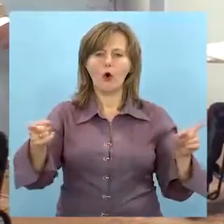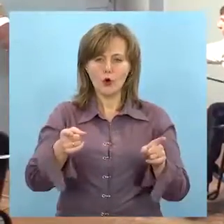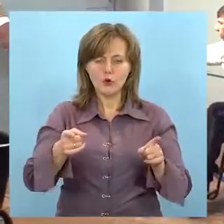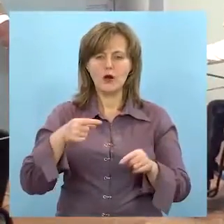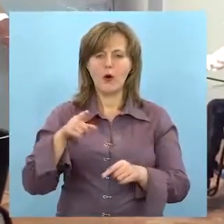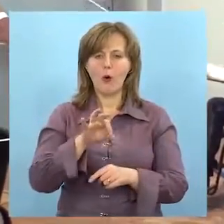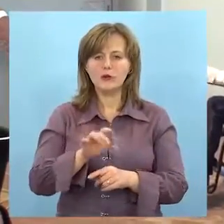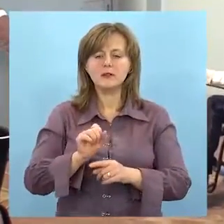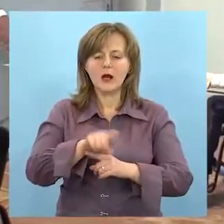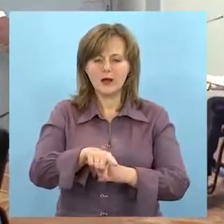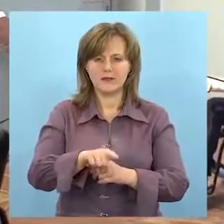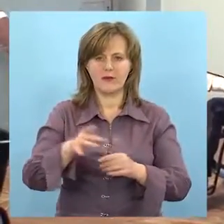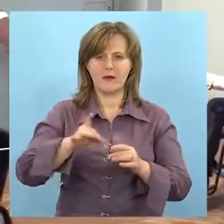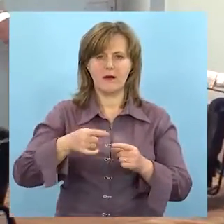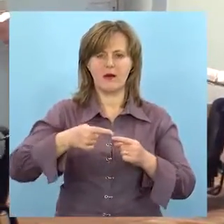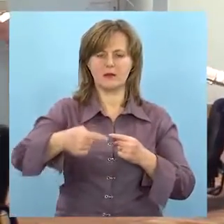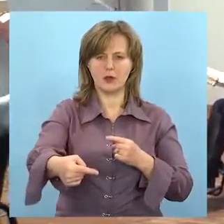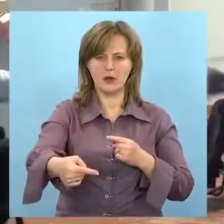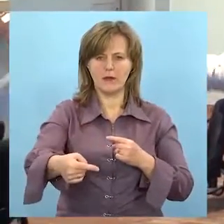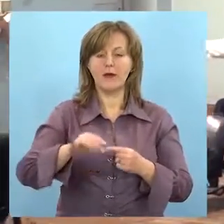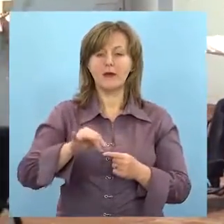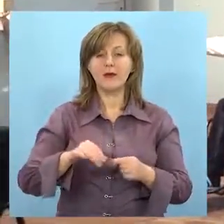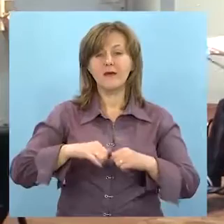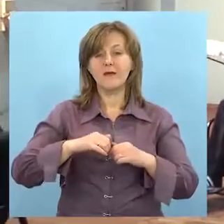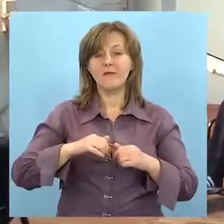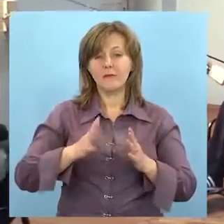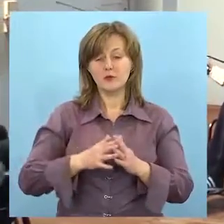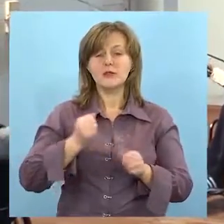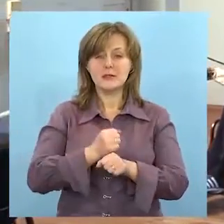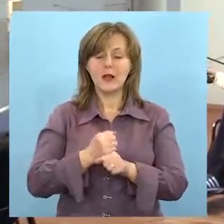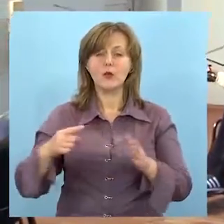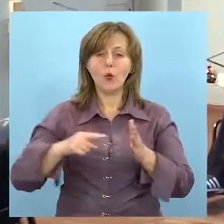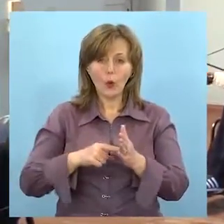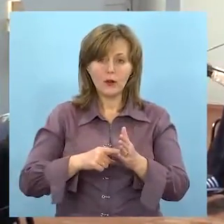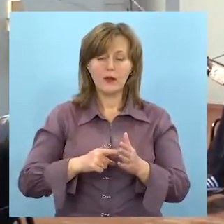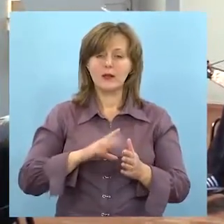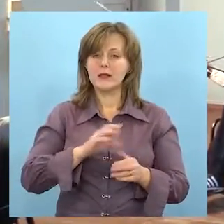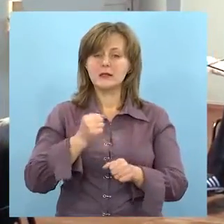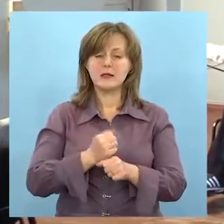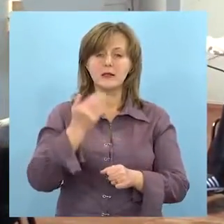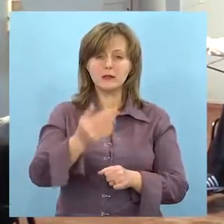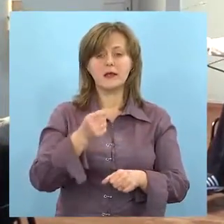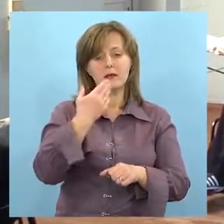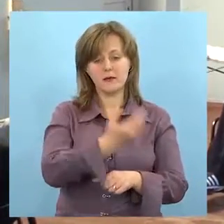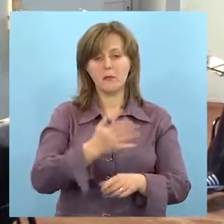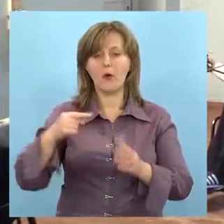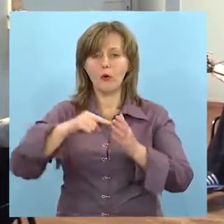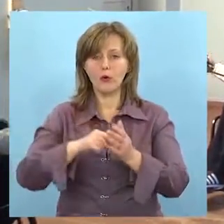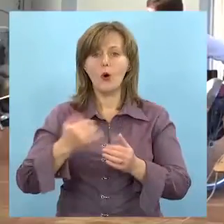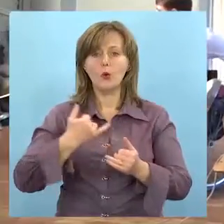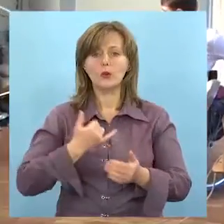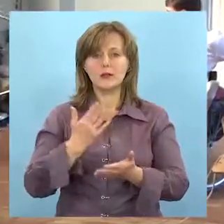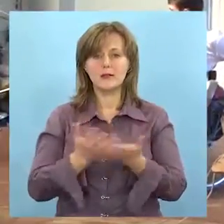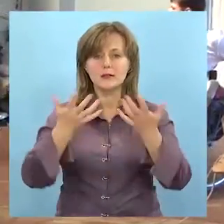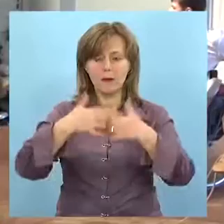руха короче, т.е. він заказує, грубо говоря, дистанцію. Ну і принцип – нанести укол, не нанес ти, нанес тебе.